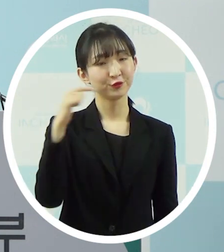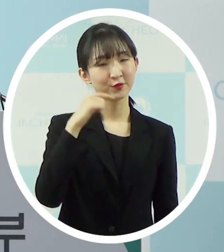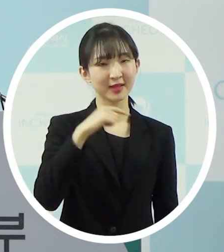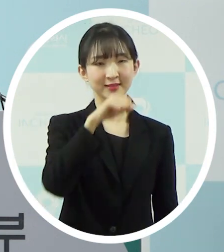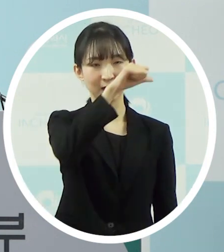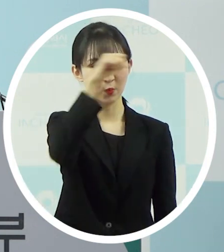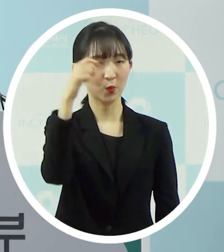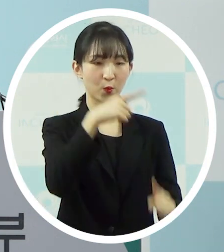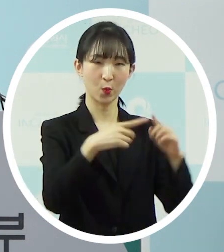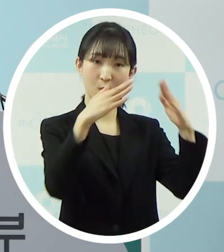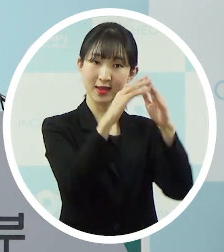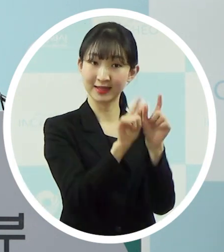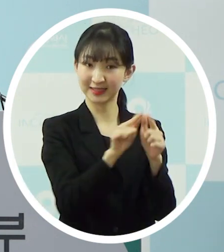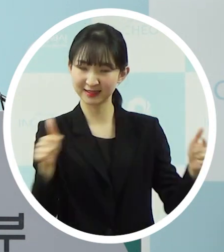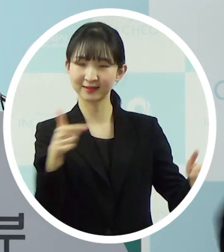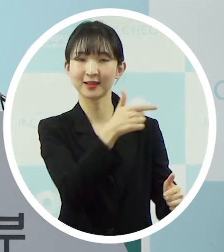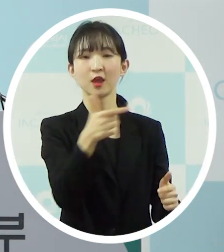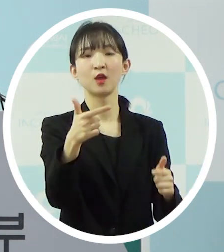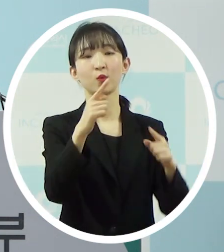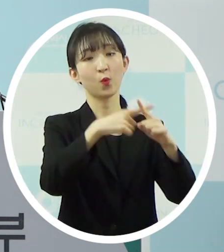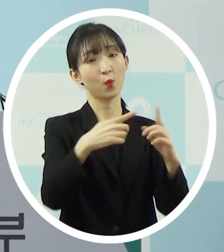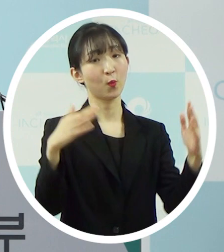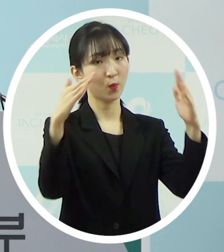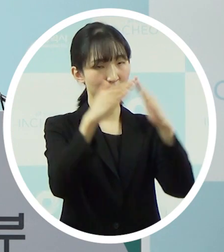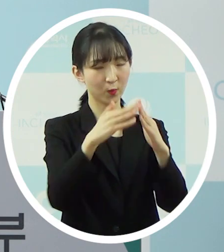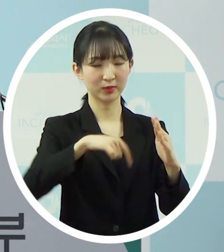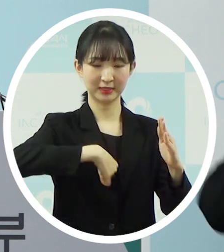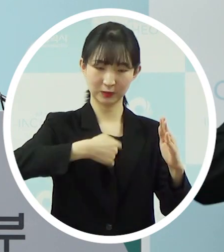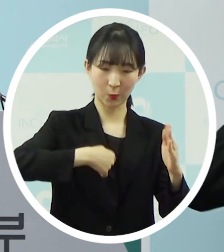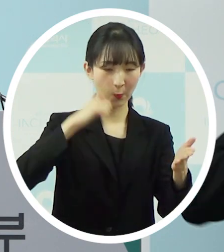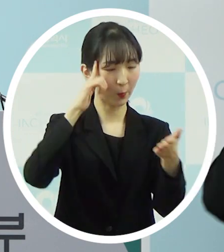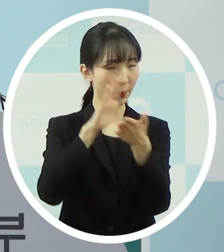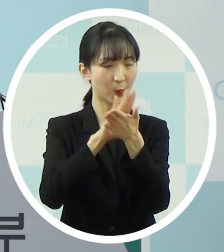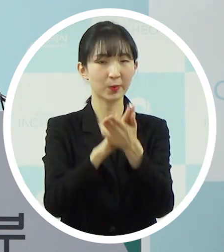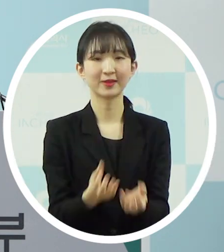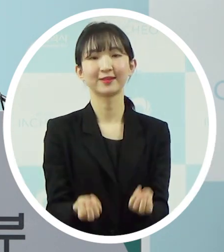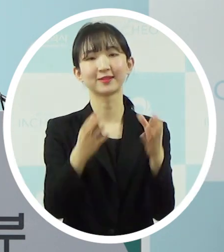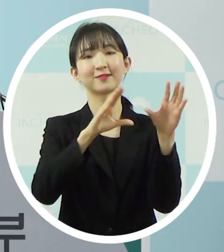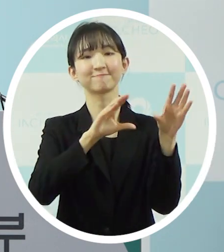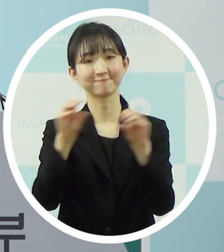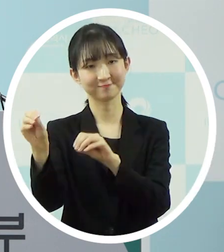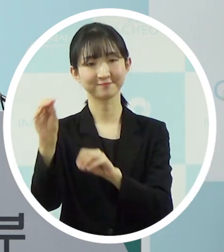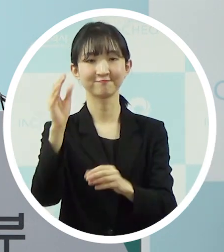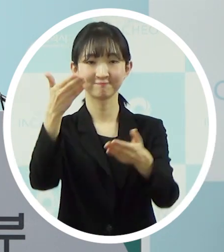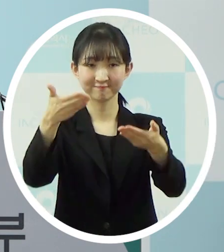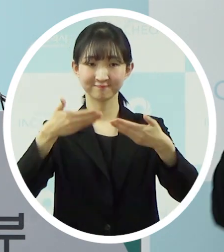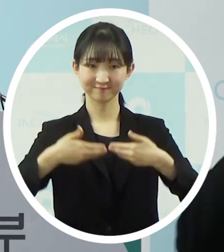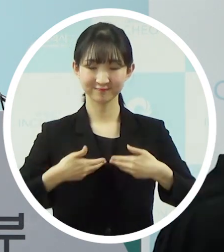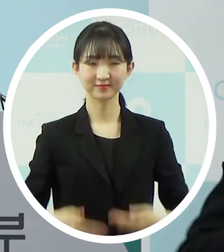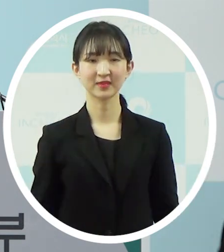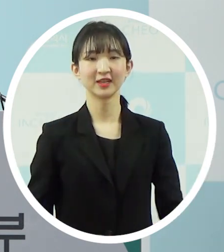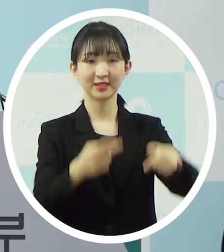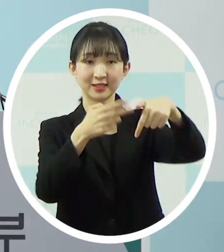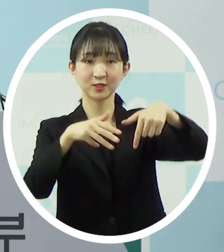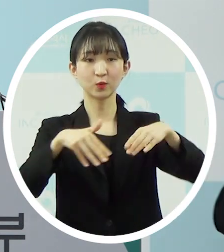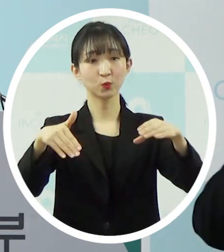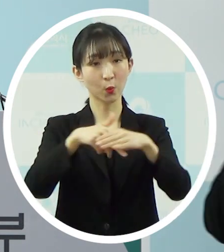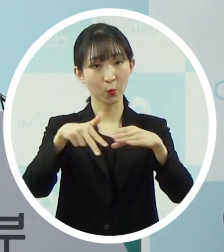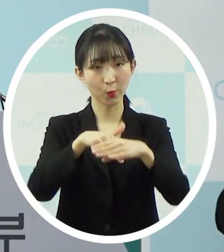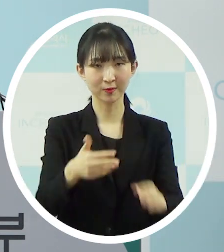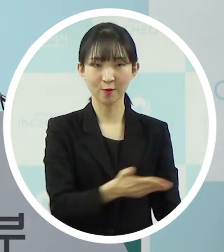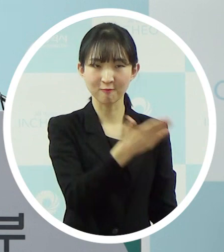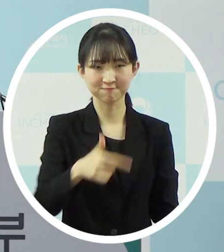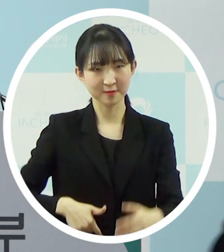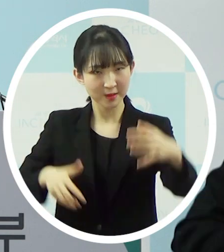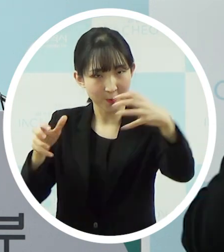대형교회에서도 자발적으로 행사 중단을 결정해 주셨습니다. 인천총교회의 협력에 진심으로